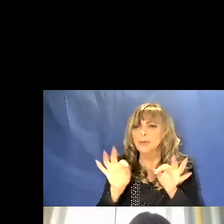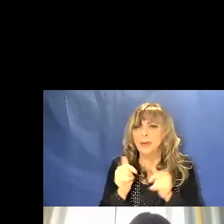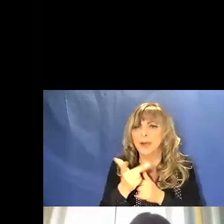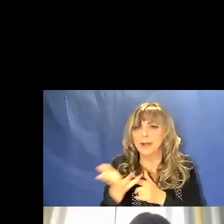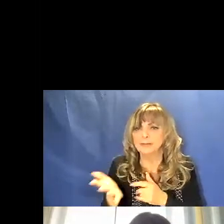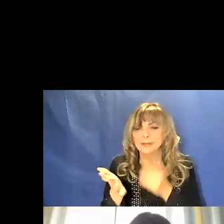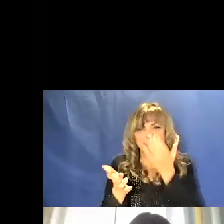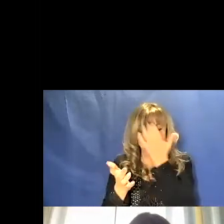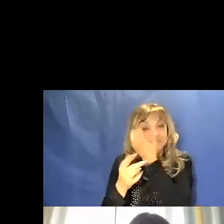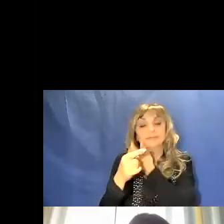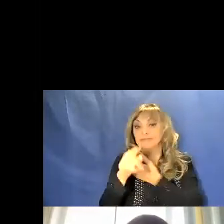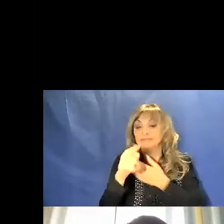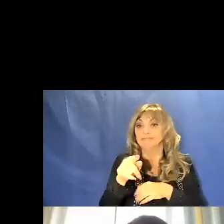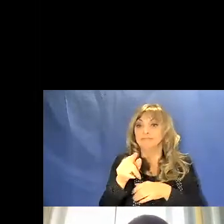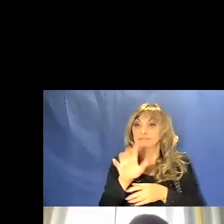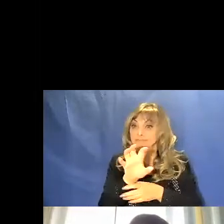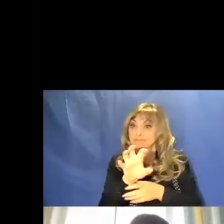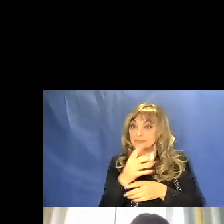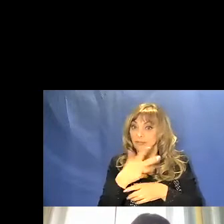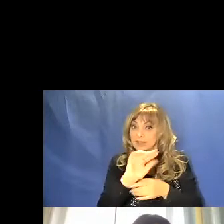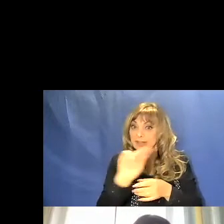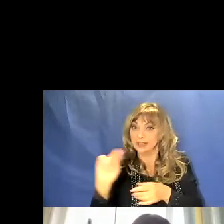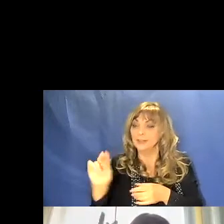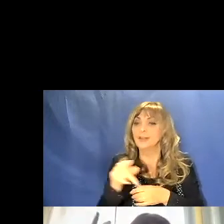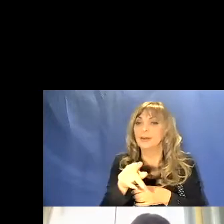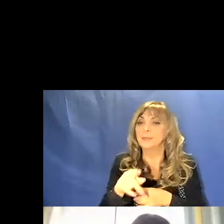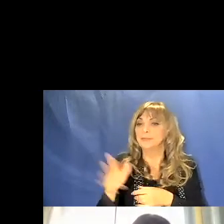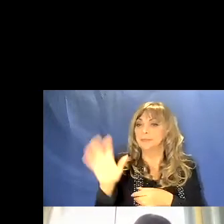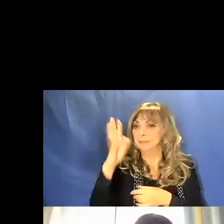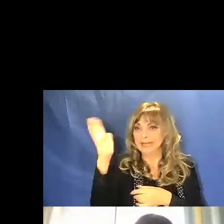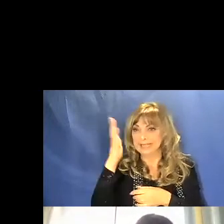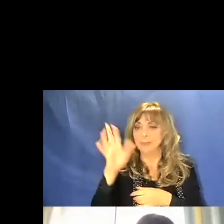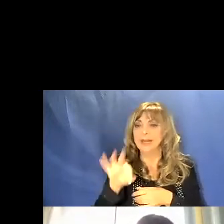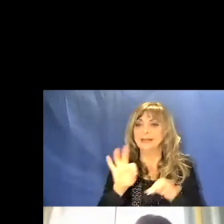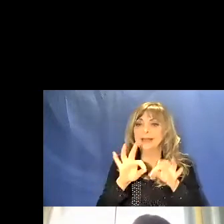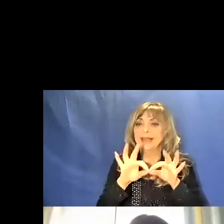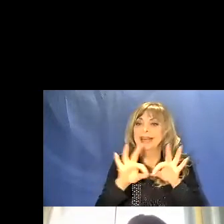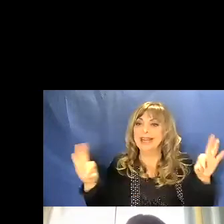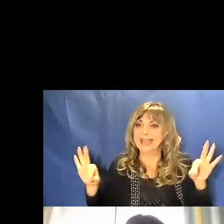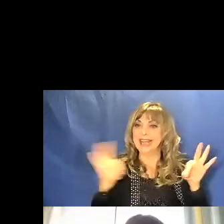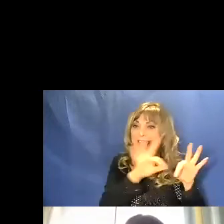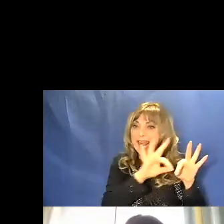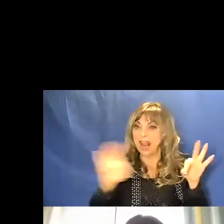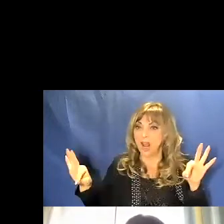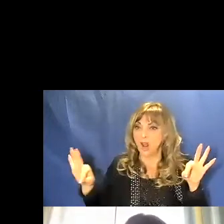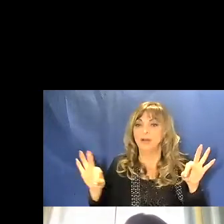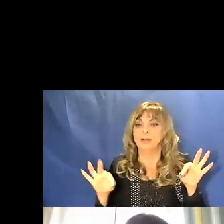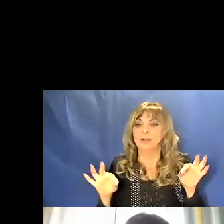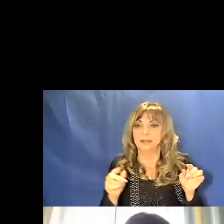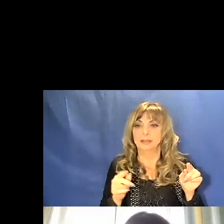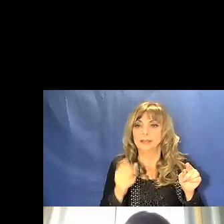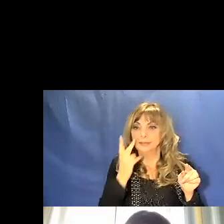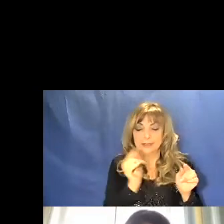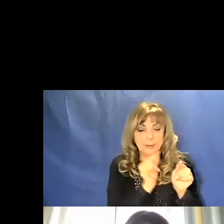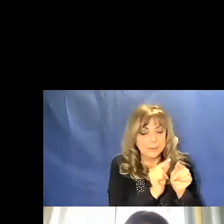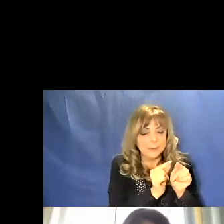di che dimensioni stiamo parlando, se prendete un righello e considerate la suddivisione più